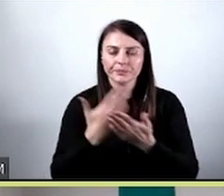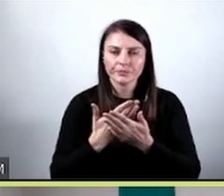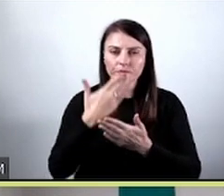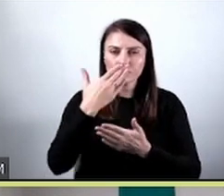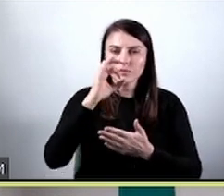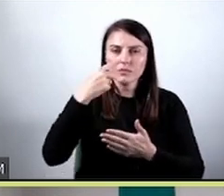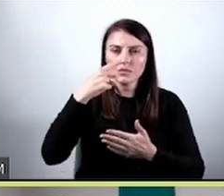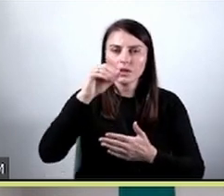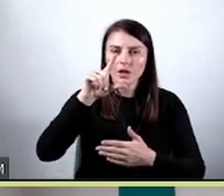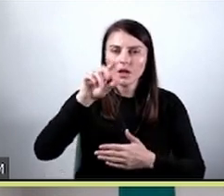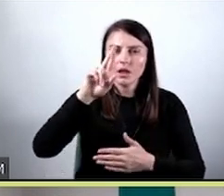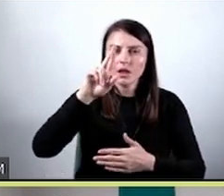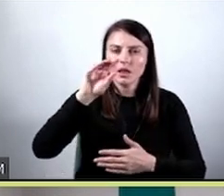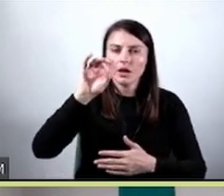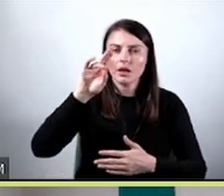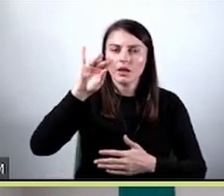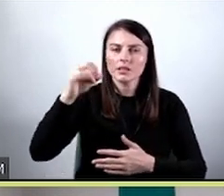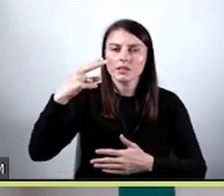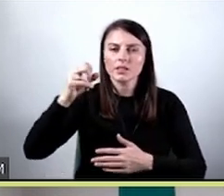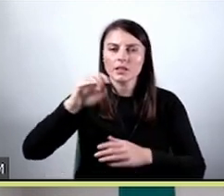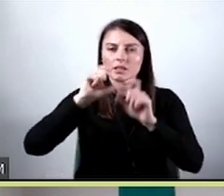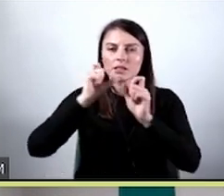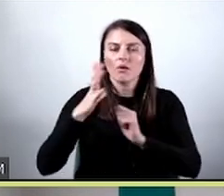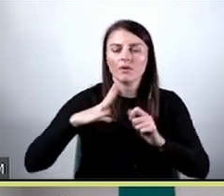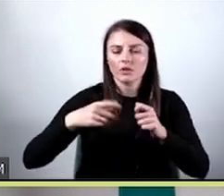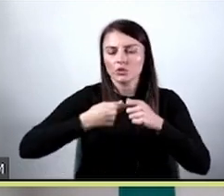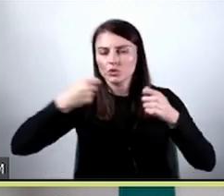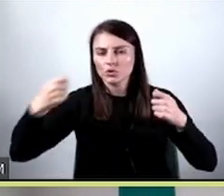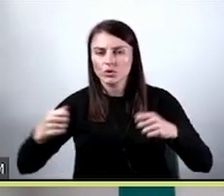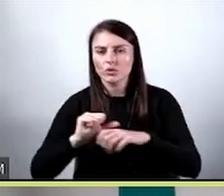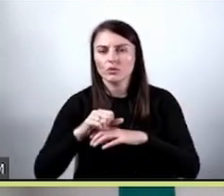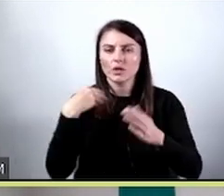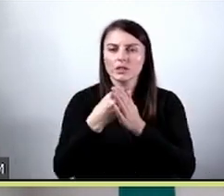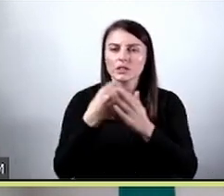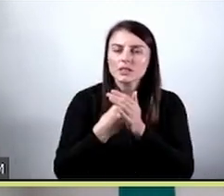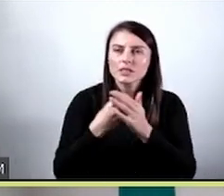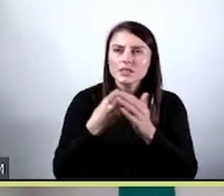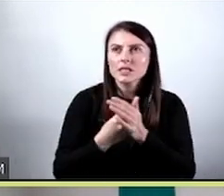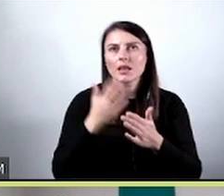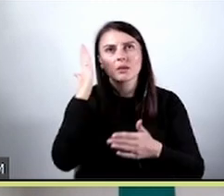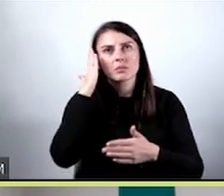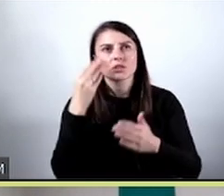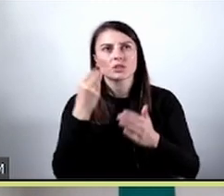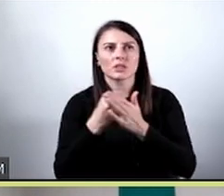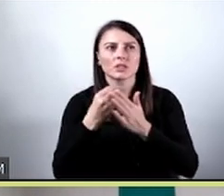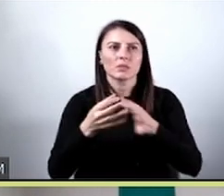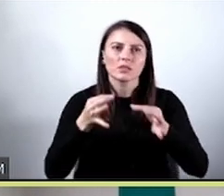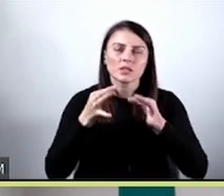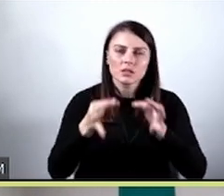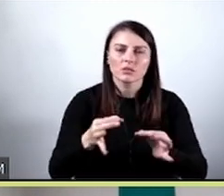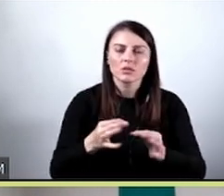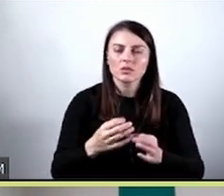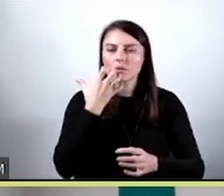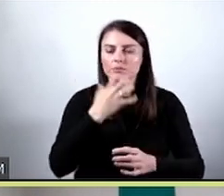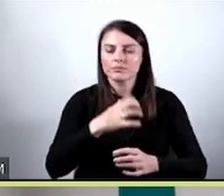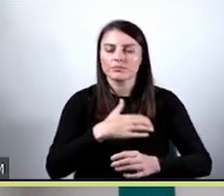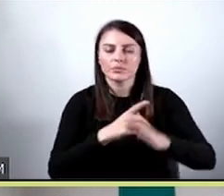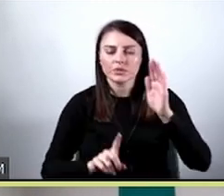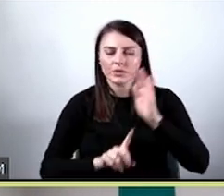regresyjnego, czyli takiego, który przewiduje wartości ciągłe, na przykład ceny samochodów, ceny mieszkań, czy też temperaturę,